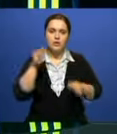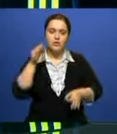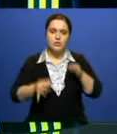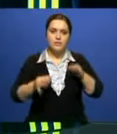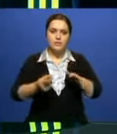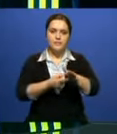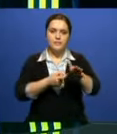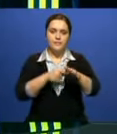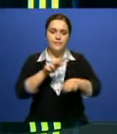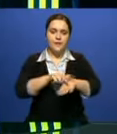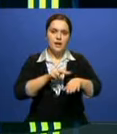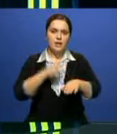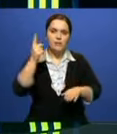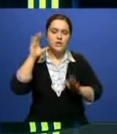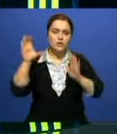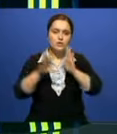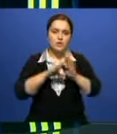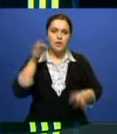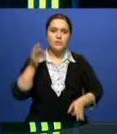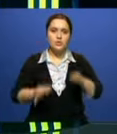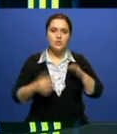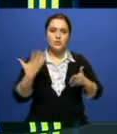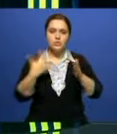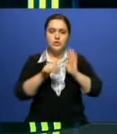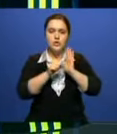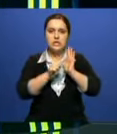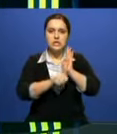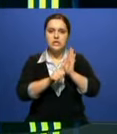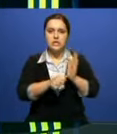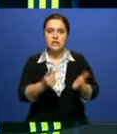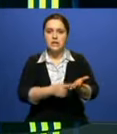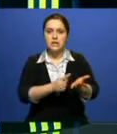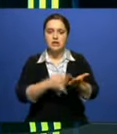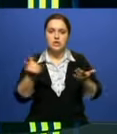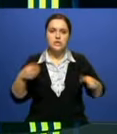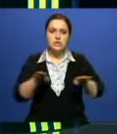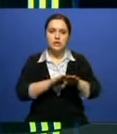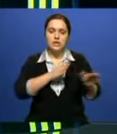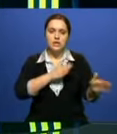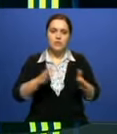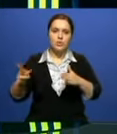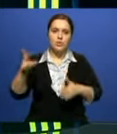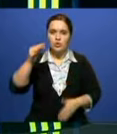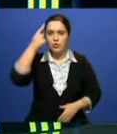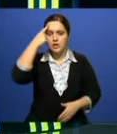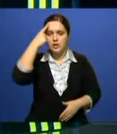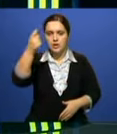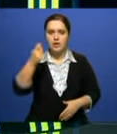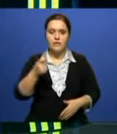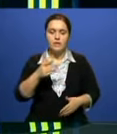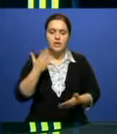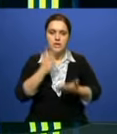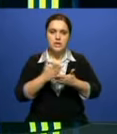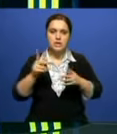Следственным комитетом МВД. Первое слушание по угромкому делу, в котором уже 60 томов, проходит в закрытом режиме, но